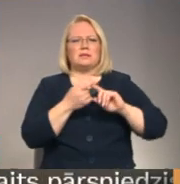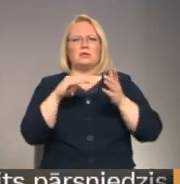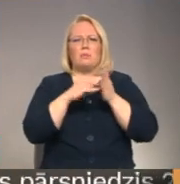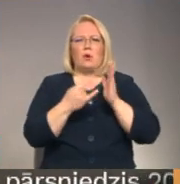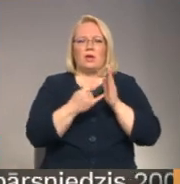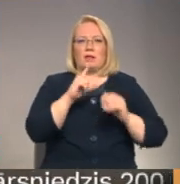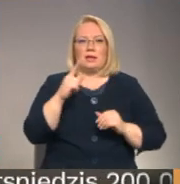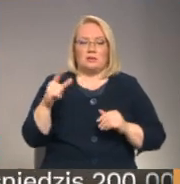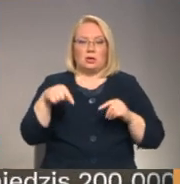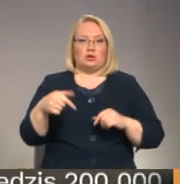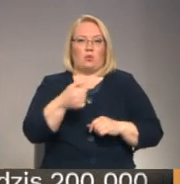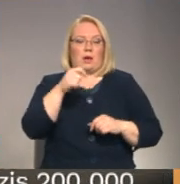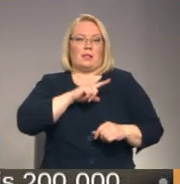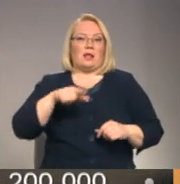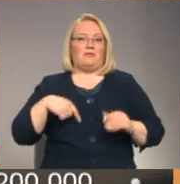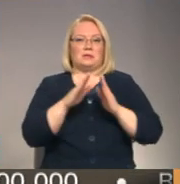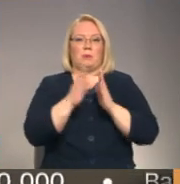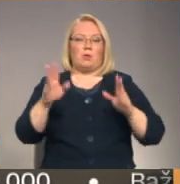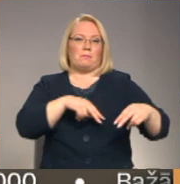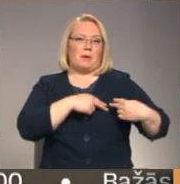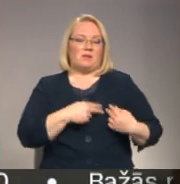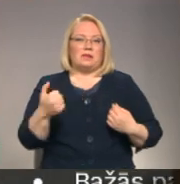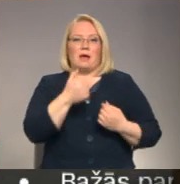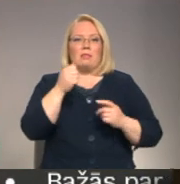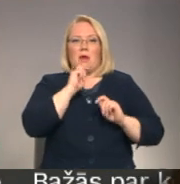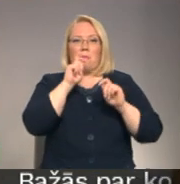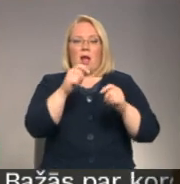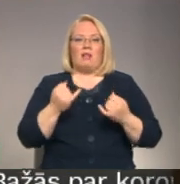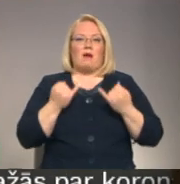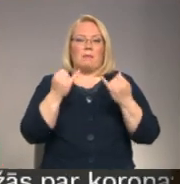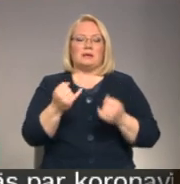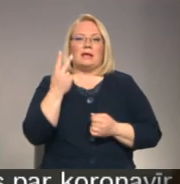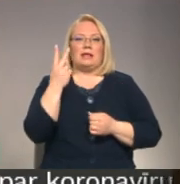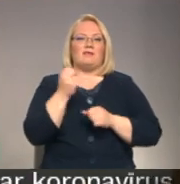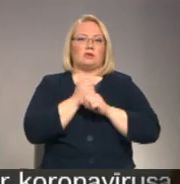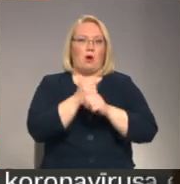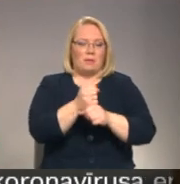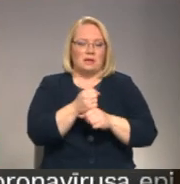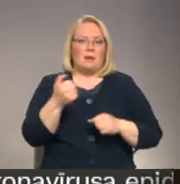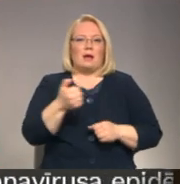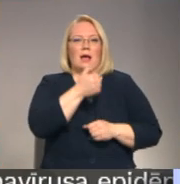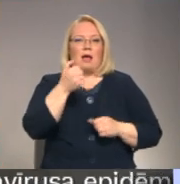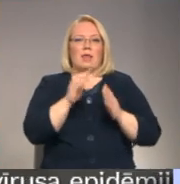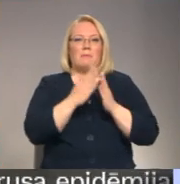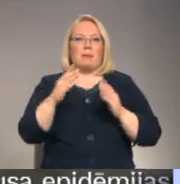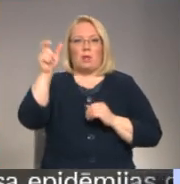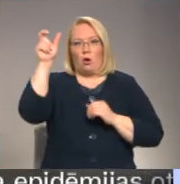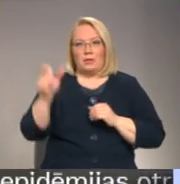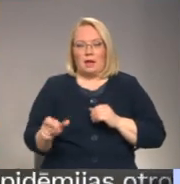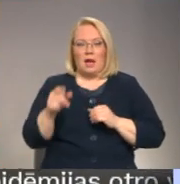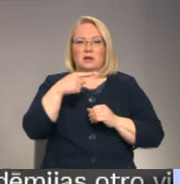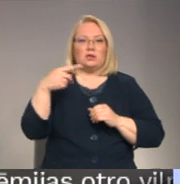līdzekus. Šogad Latvijas bibliotekāru biedrības gada balva pasniegta vēl divās nominācijās. Par gada bibliotekāru 2019